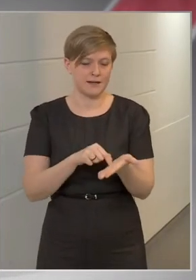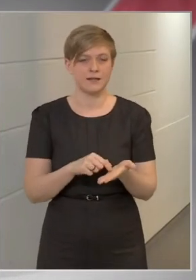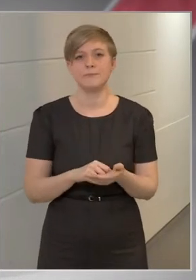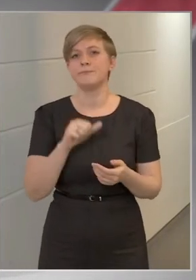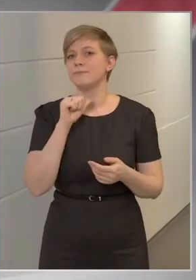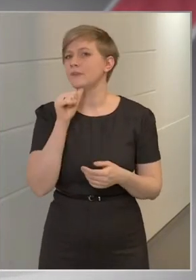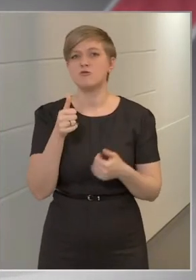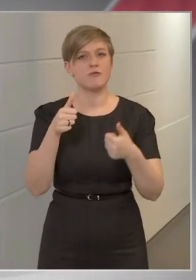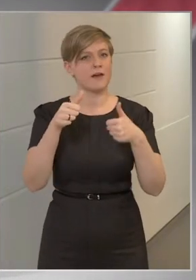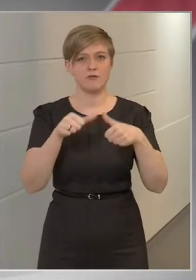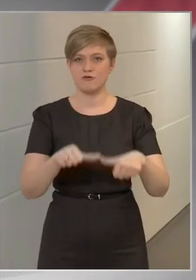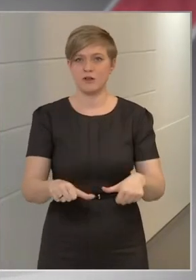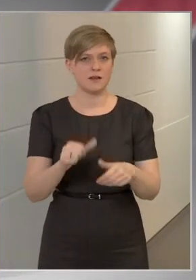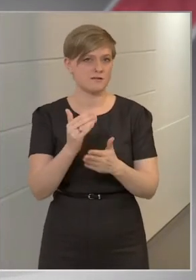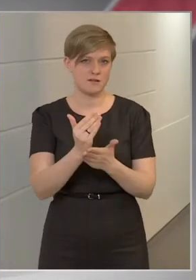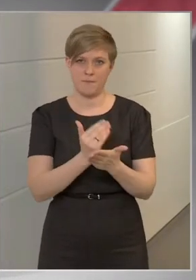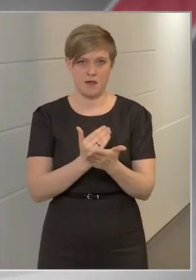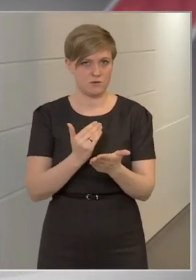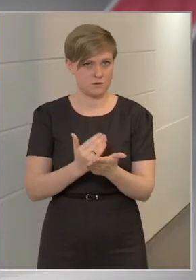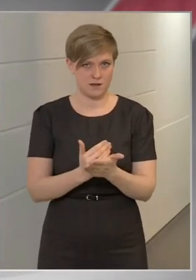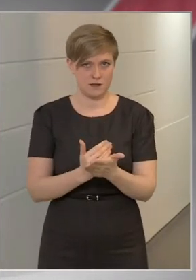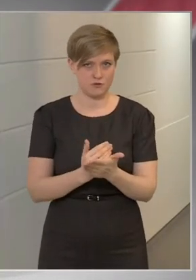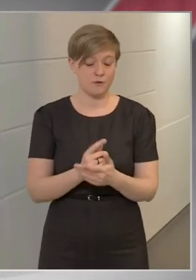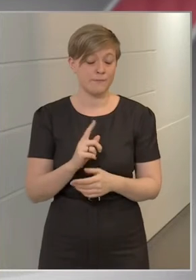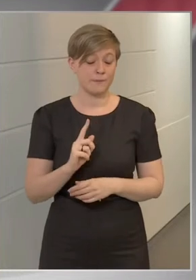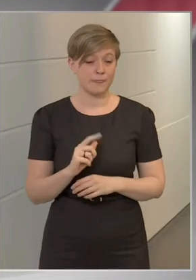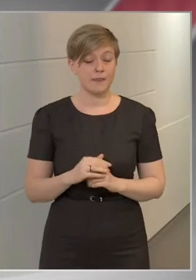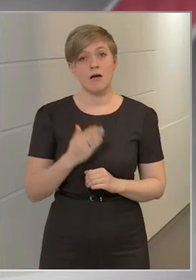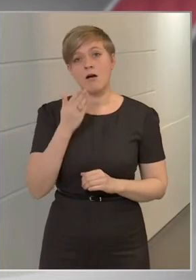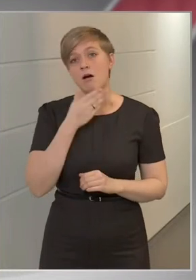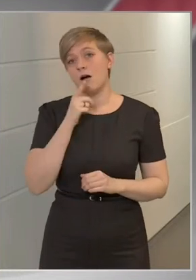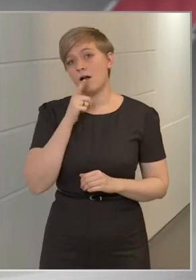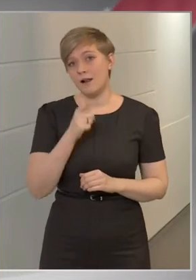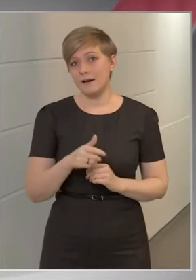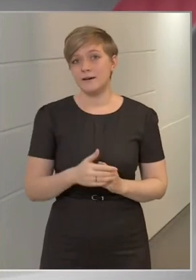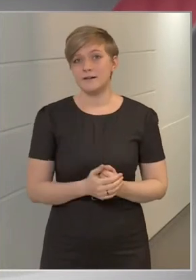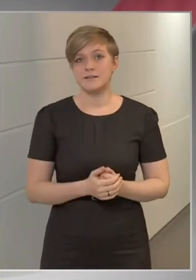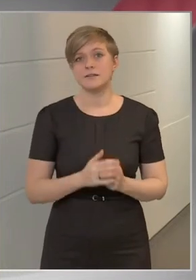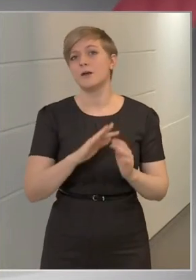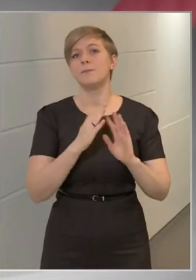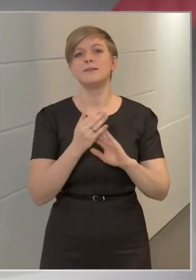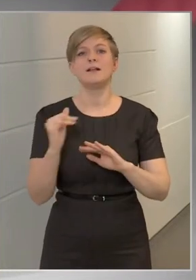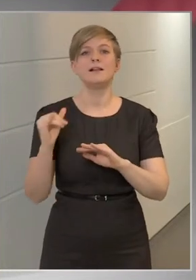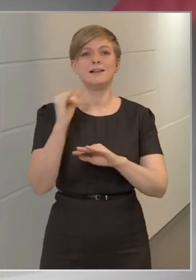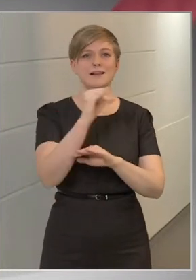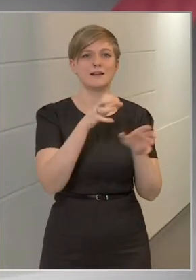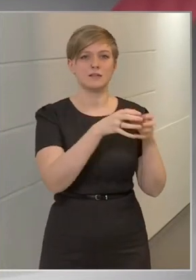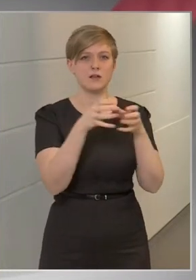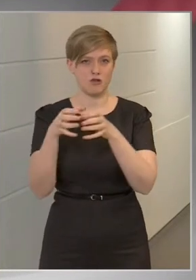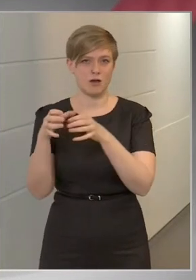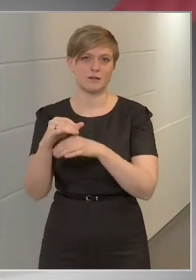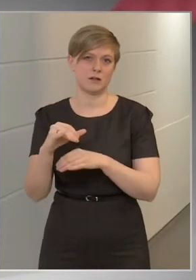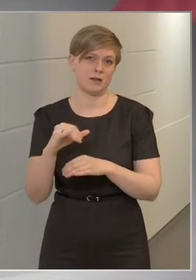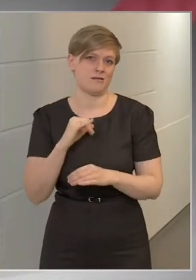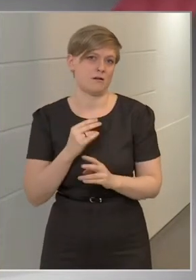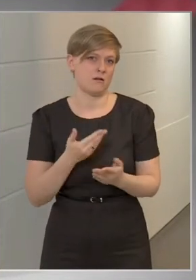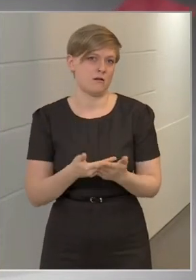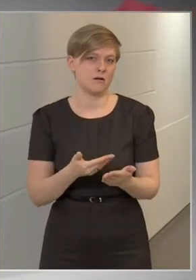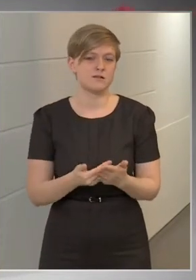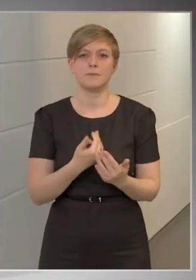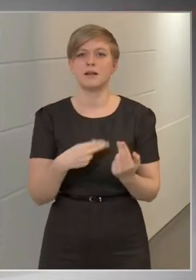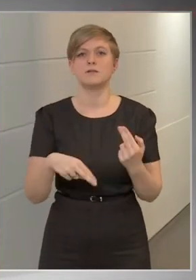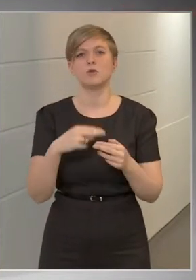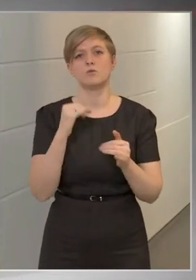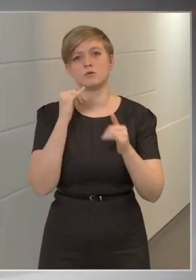szabályozás, de ha lesz, akkor minden légitárságnak az érdeke, hogy minél több